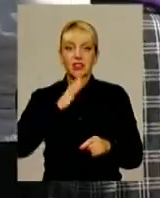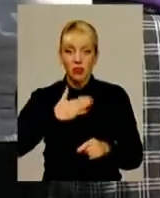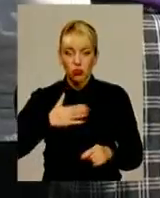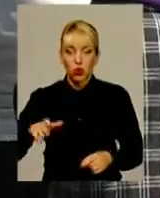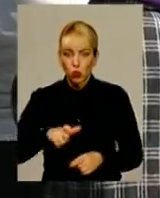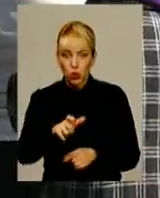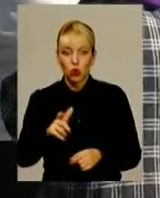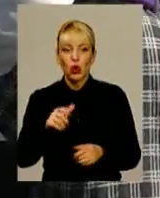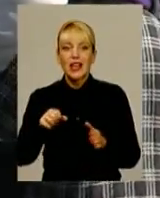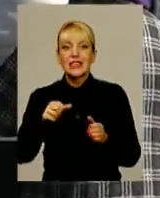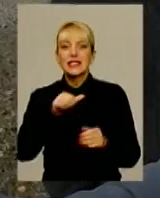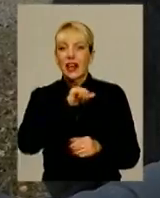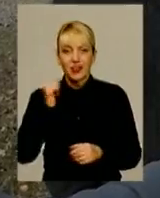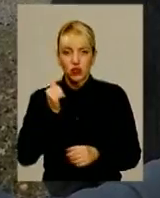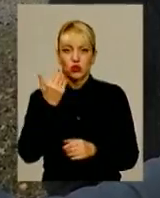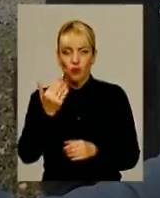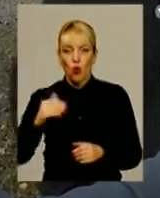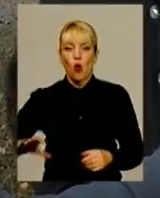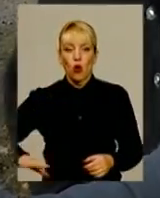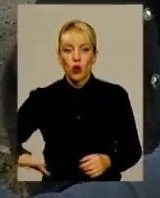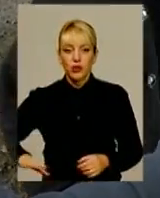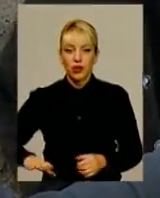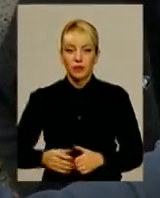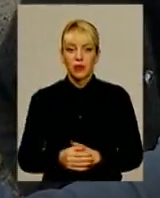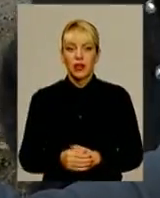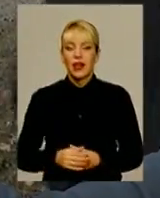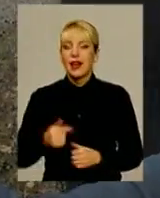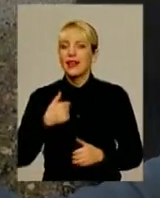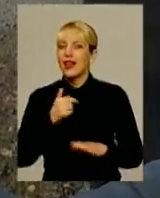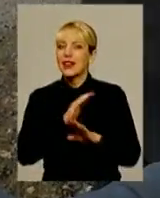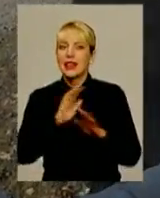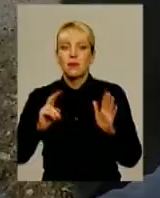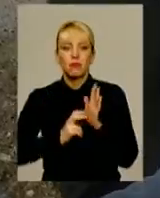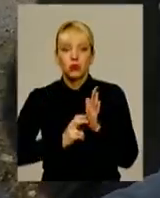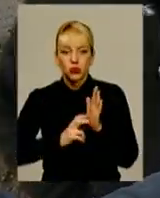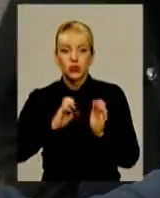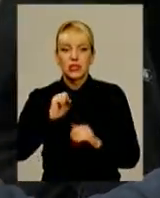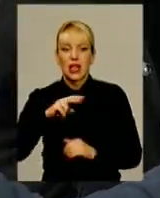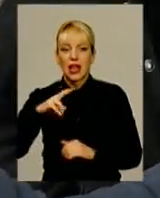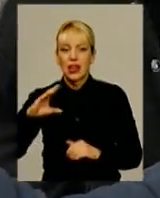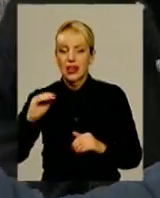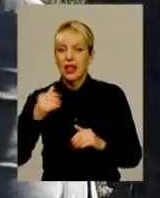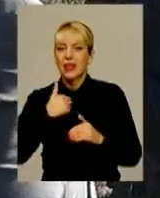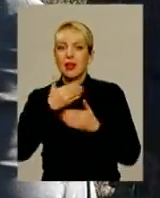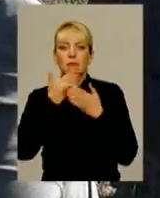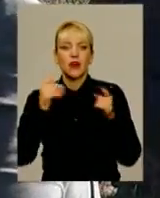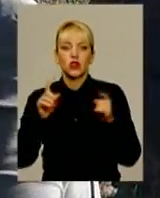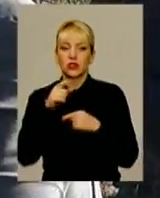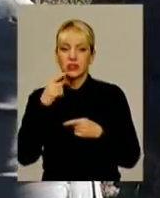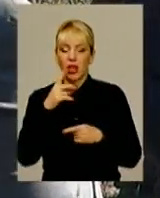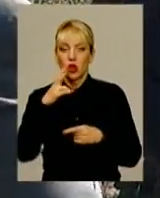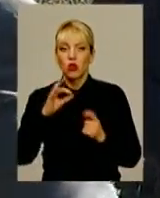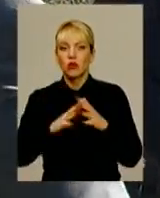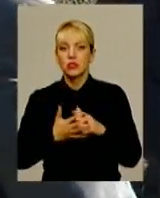побиття наважуються далеко не всі. Я не боюся, але я не маю що казати. Але далі